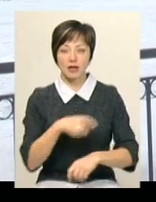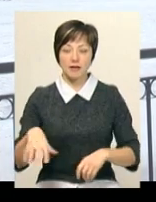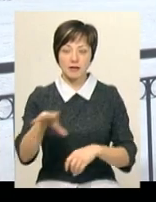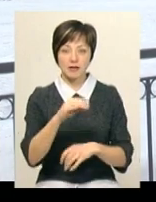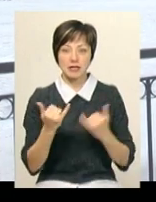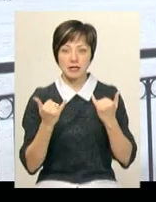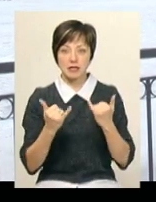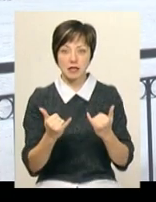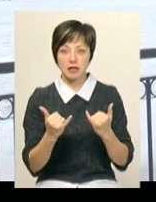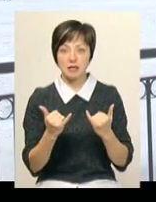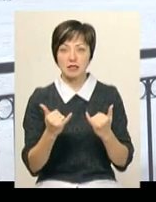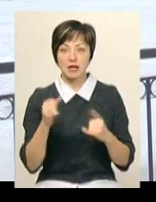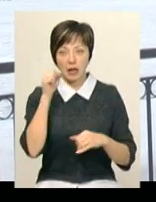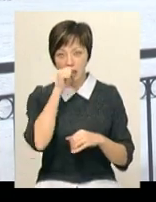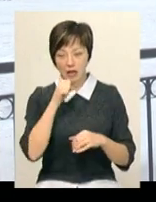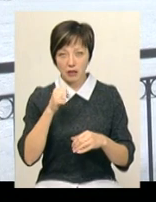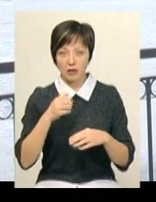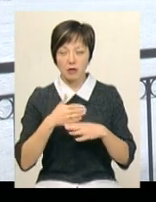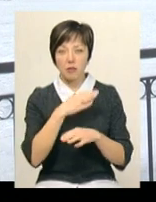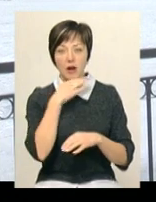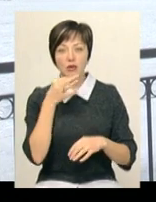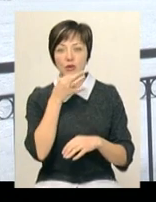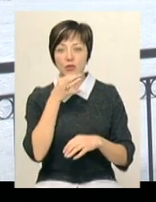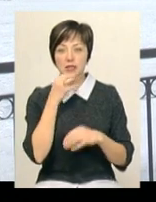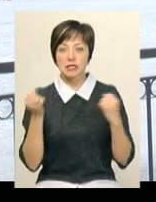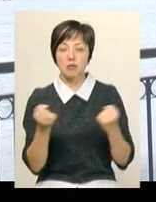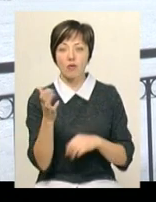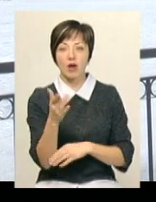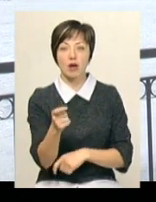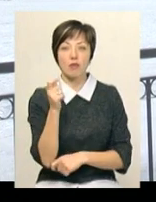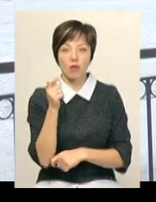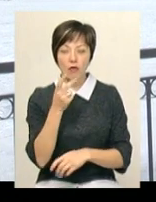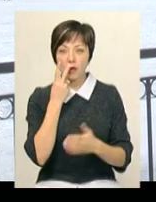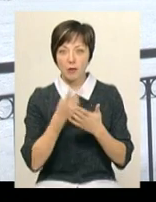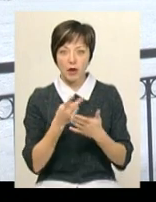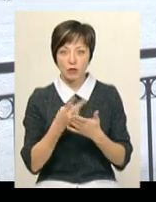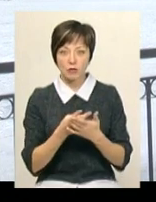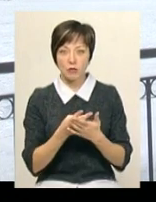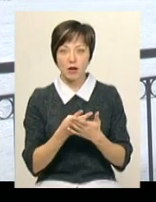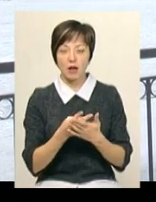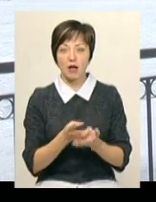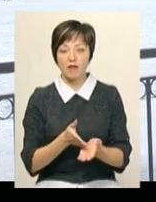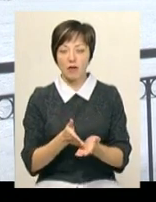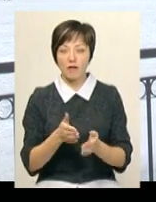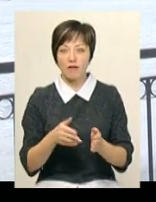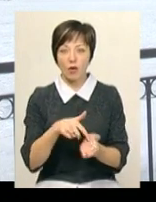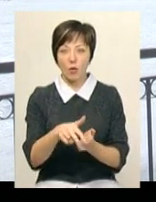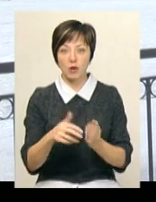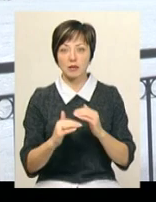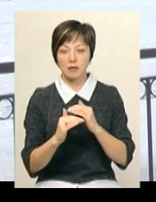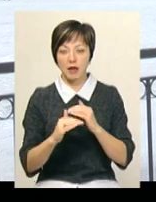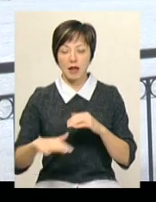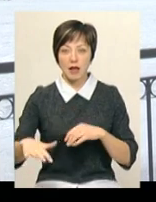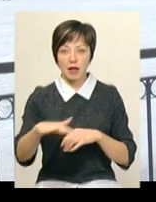зараз вкриті тонкою кригою і багато любителів зимової риболовлі, як ми бачимо, виходить на лід, нехтуючи